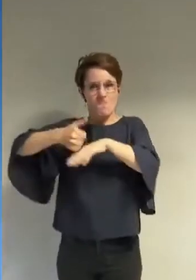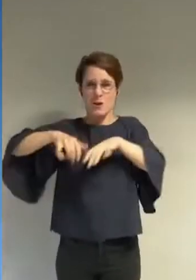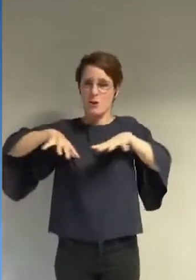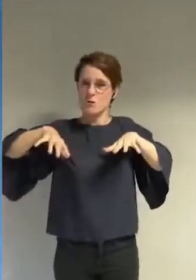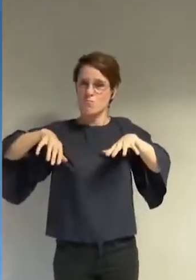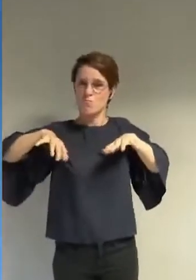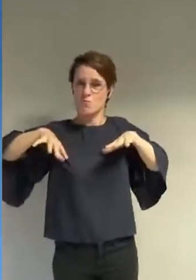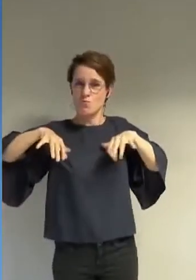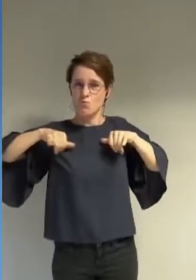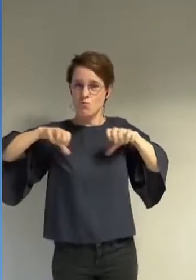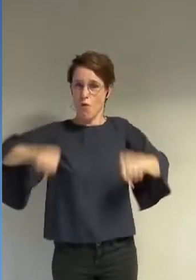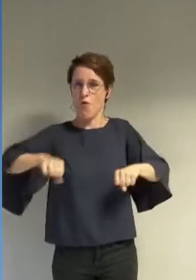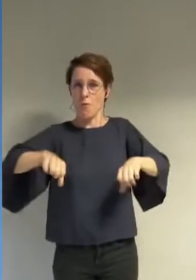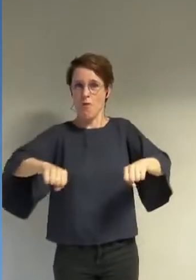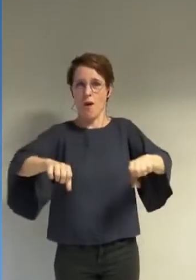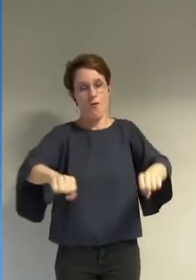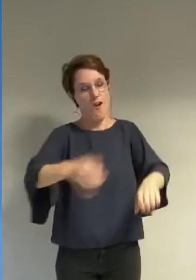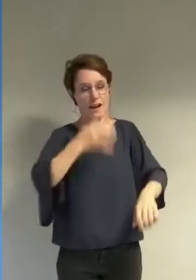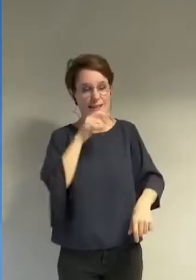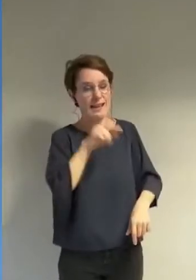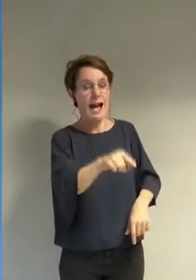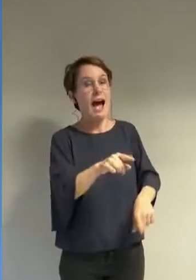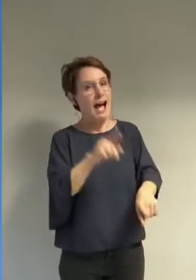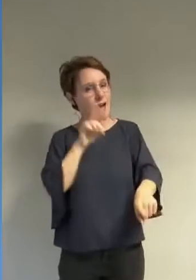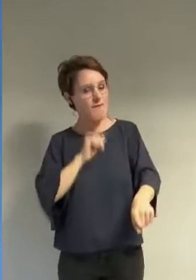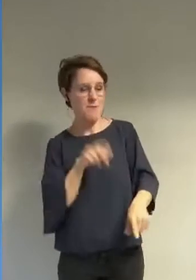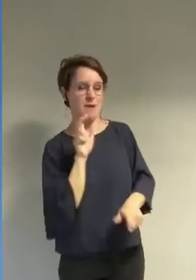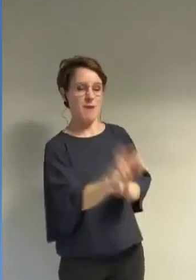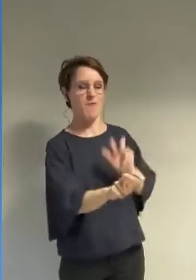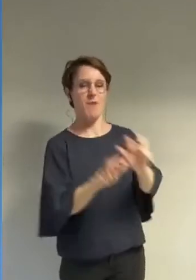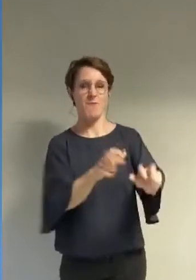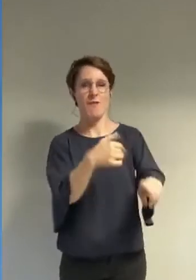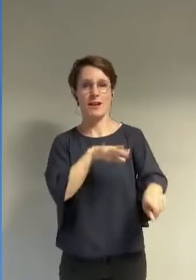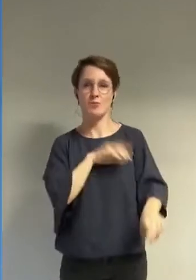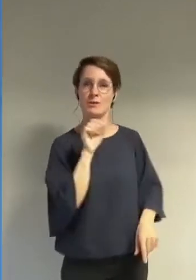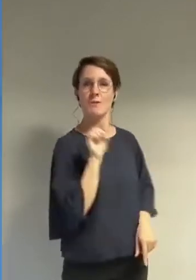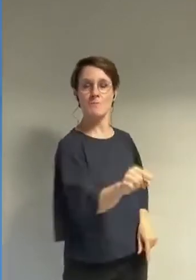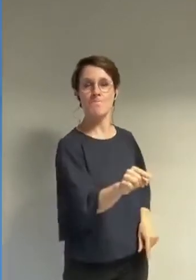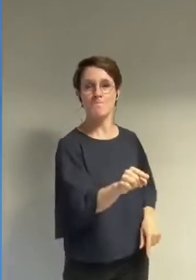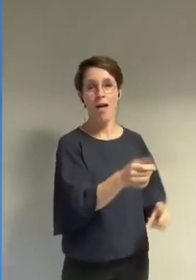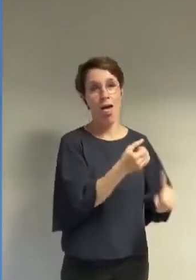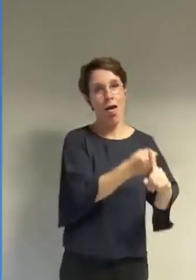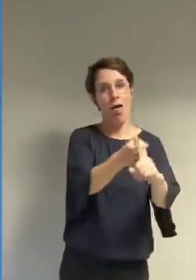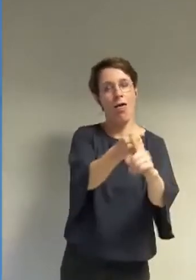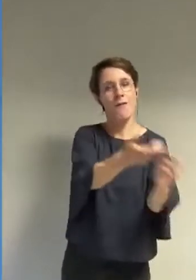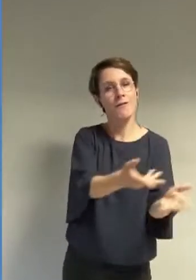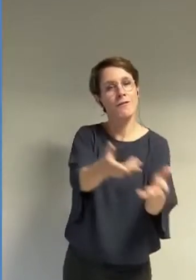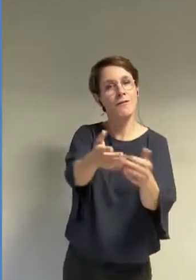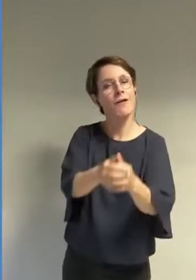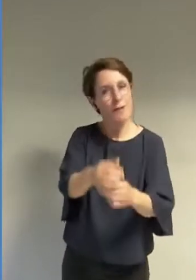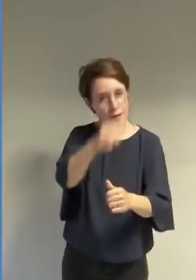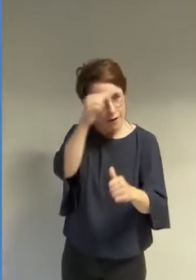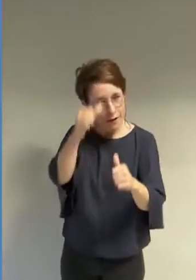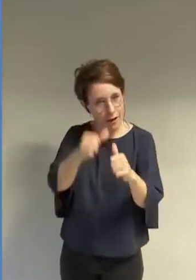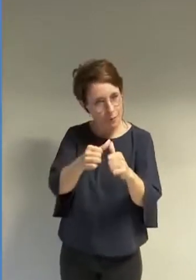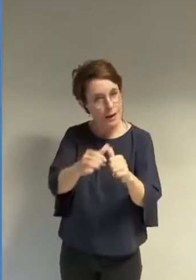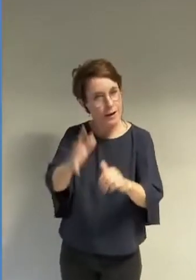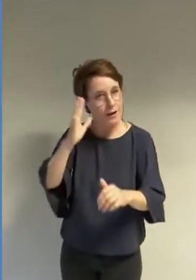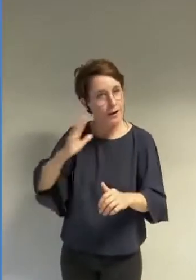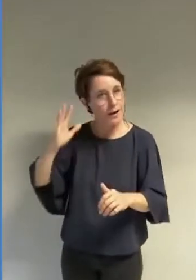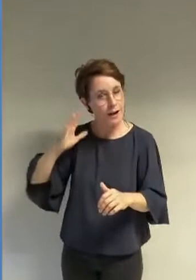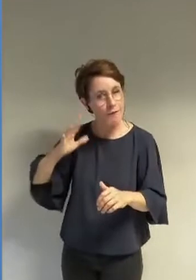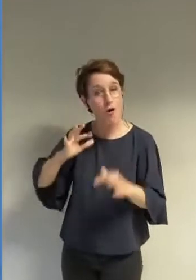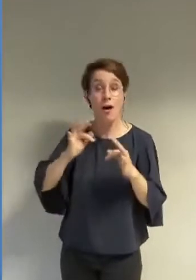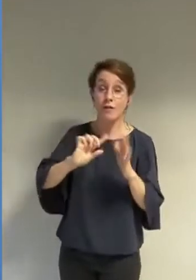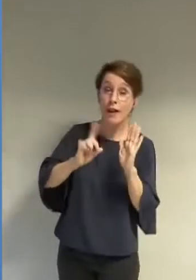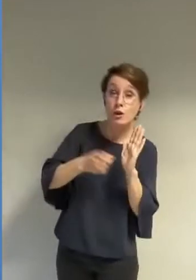les femmes elles-mêmes rappelons-nous les débats et les campagnes d'opposition de droite de droit de